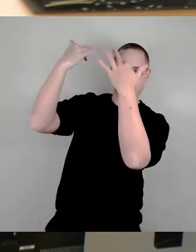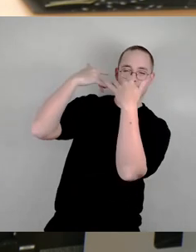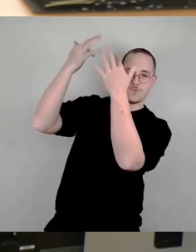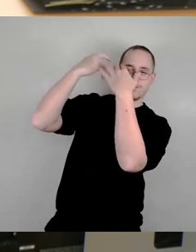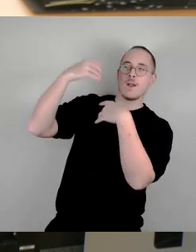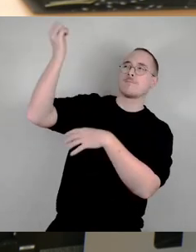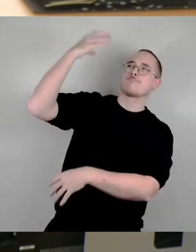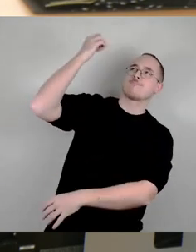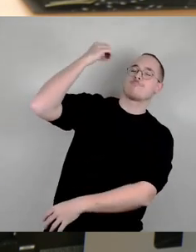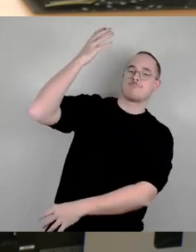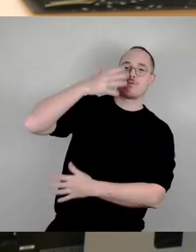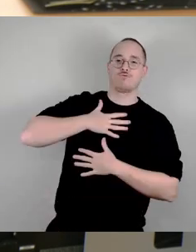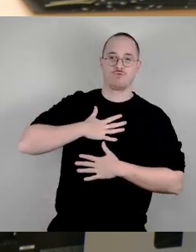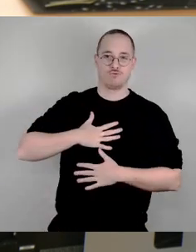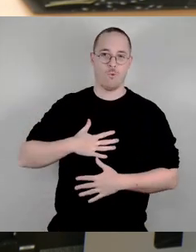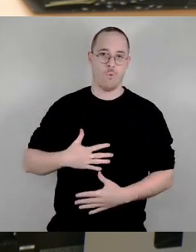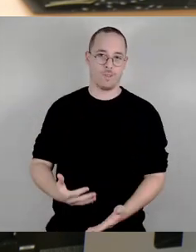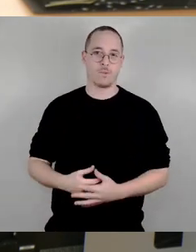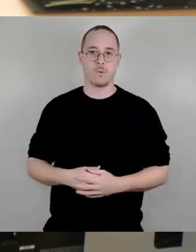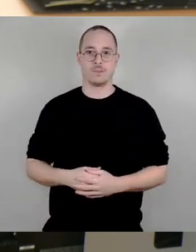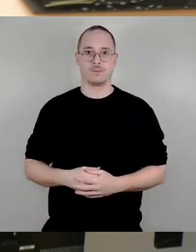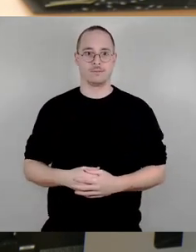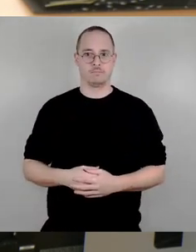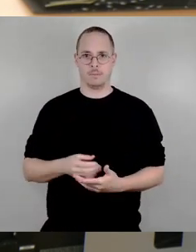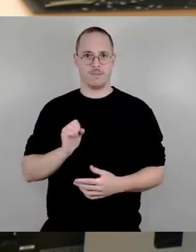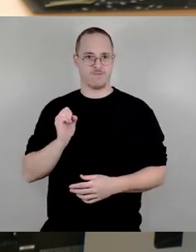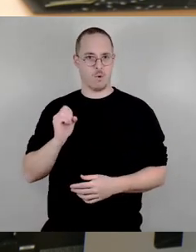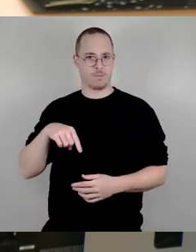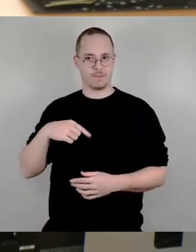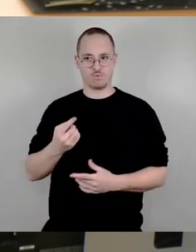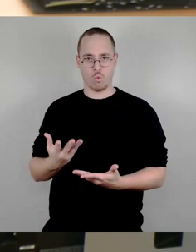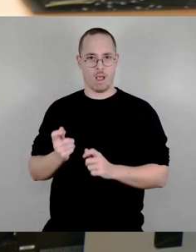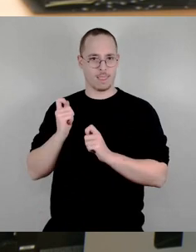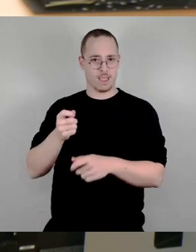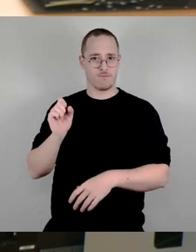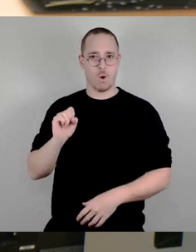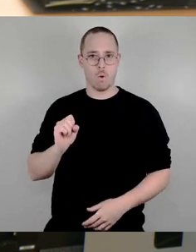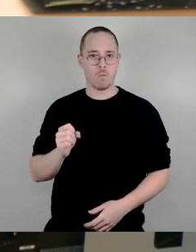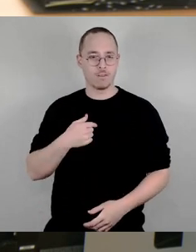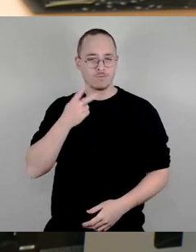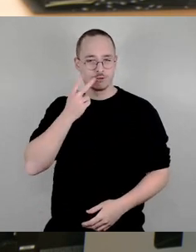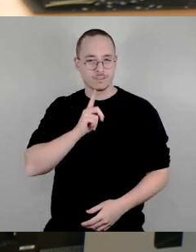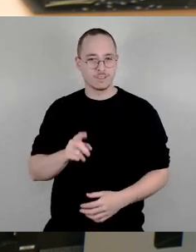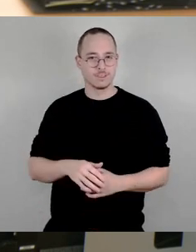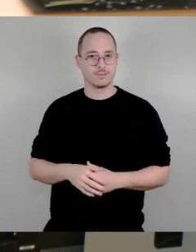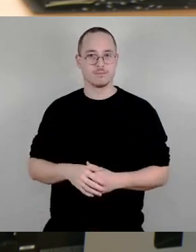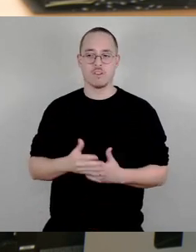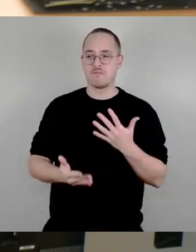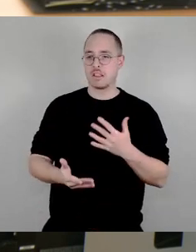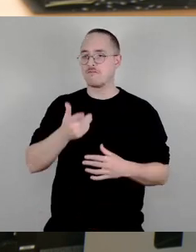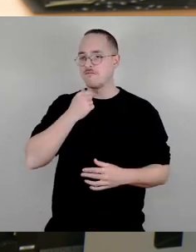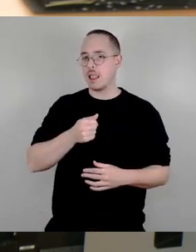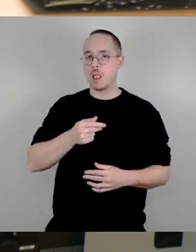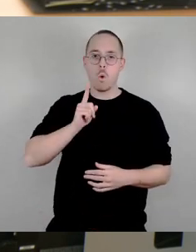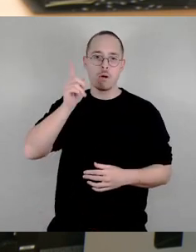Antrag zu stellen? Da bleibt nur Mutmaßungen. Man will den OB, wenn es einen Fehler gibt, bloßstellen. Nun, ob es so ist